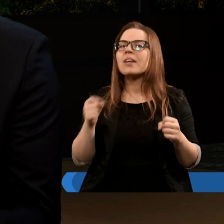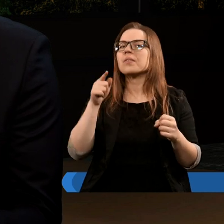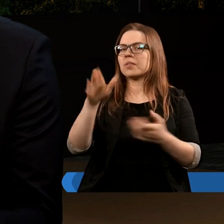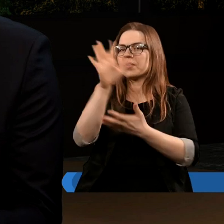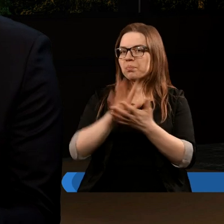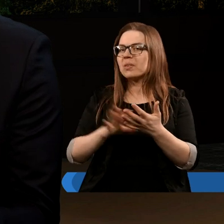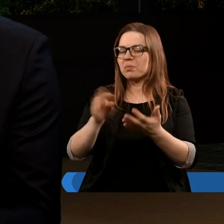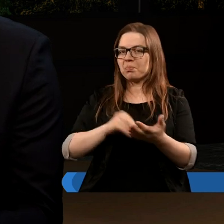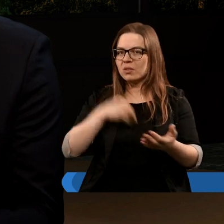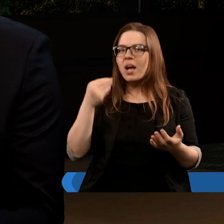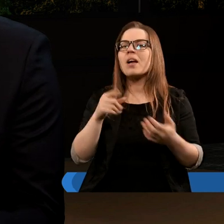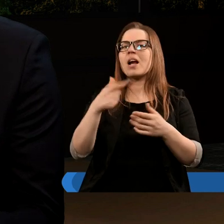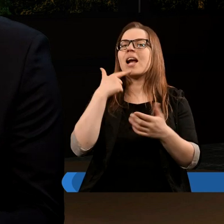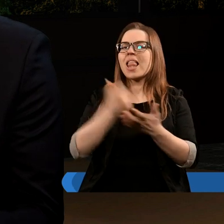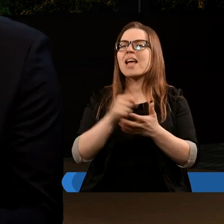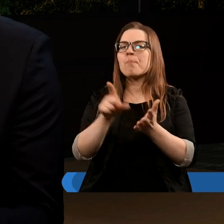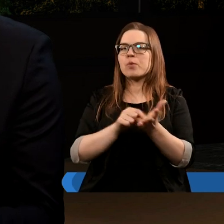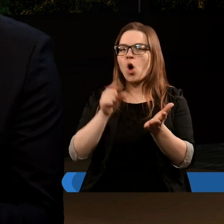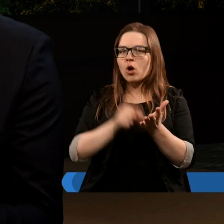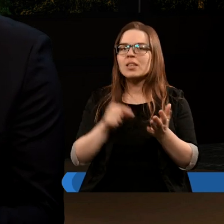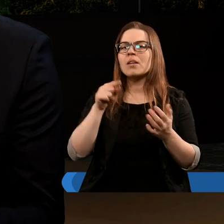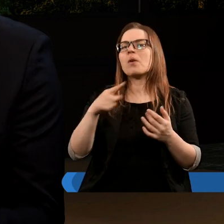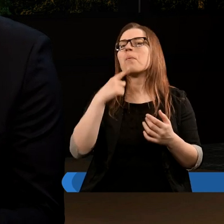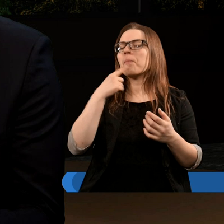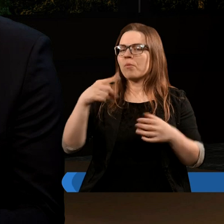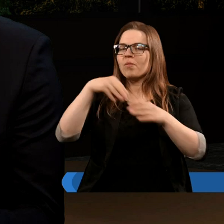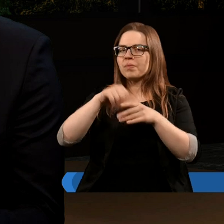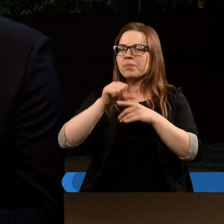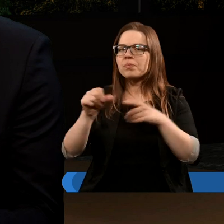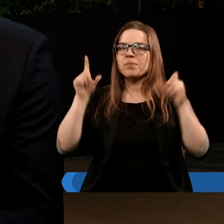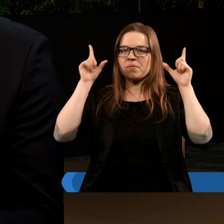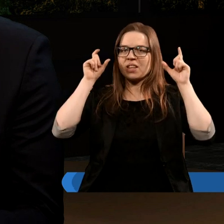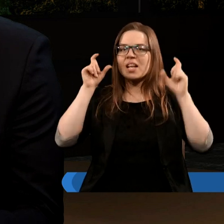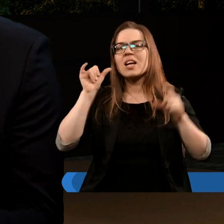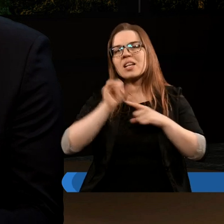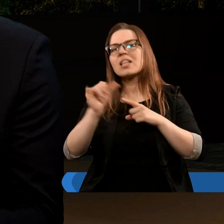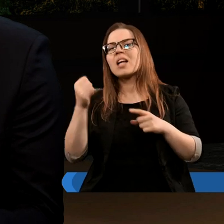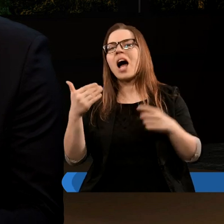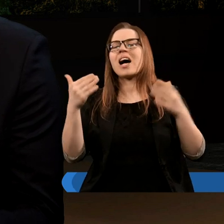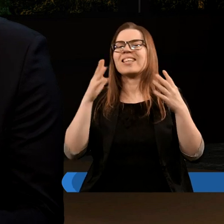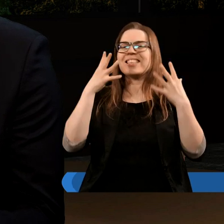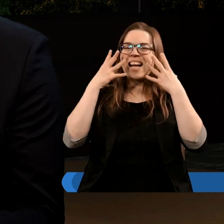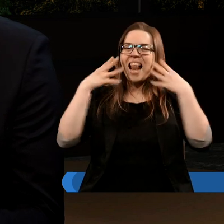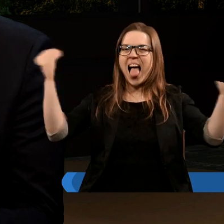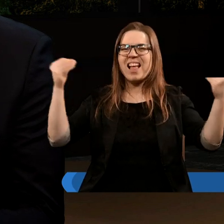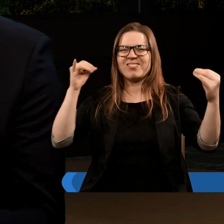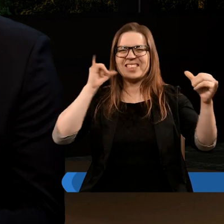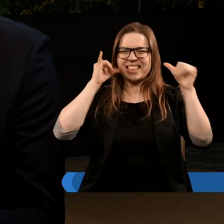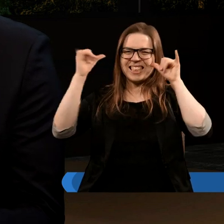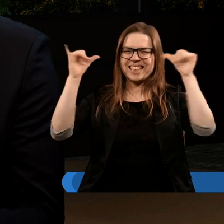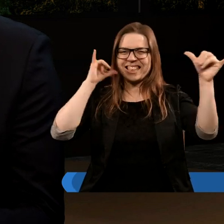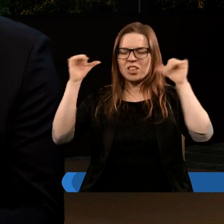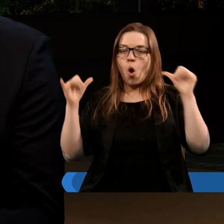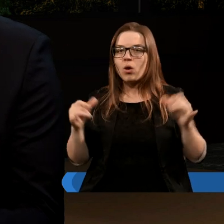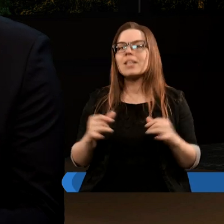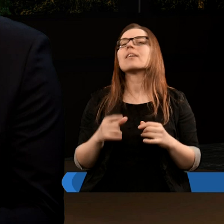Piśmie Świętym, on pochodzi z listu Piotra. Jest tam powiedziane, że szatan jest jak lewy ryczący. Gdy